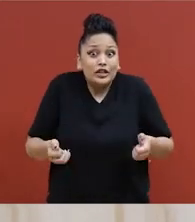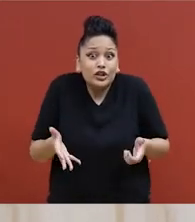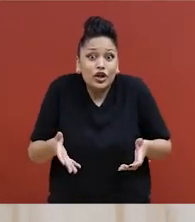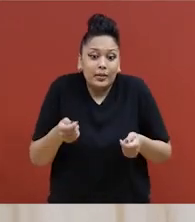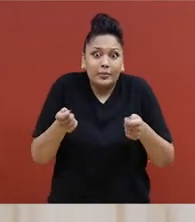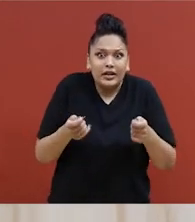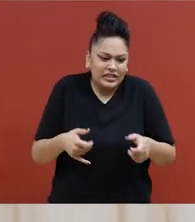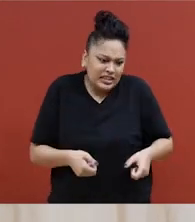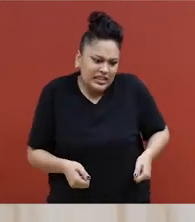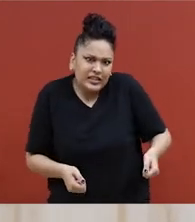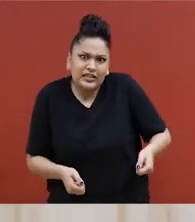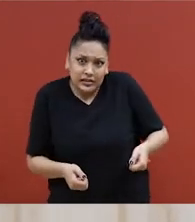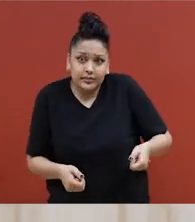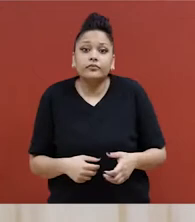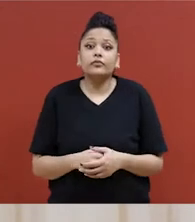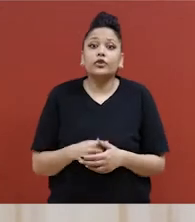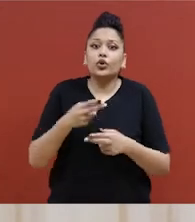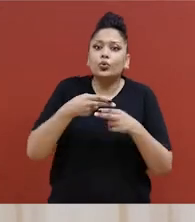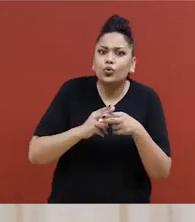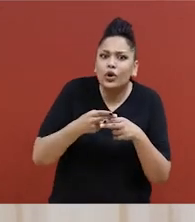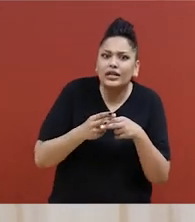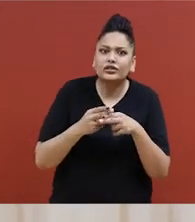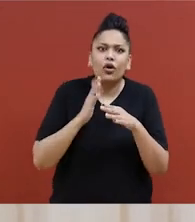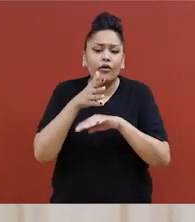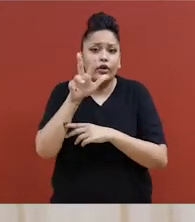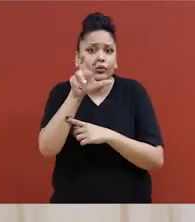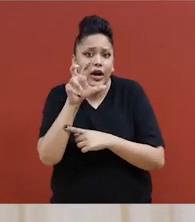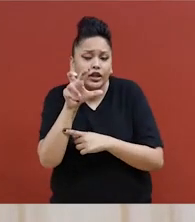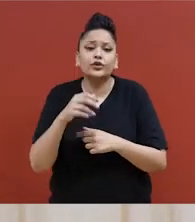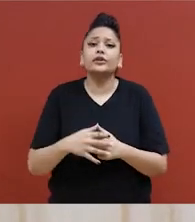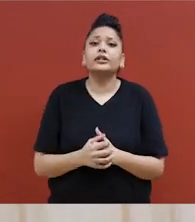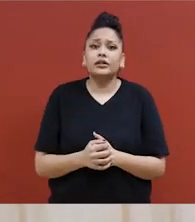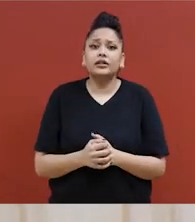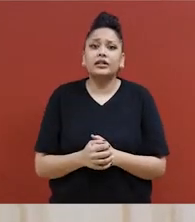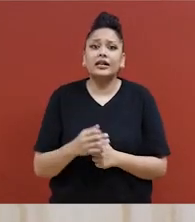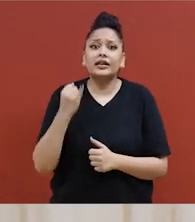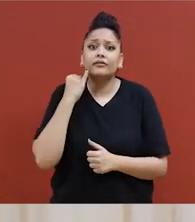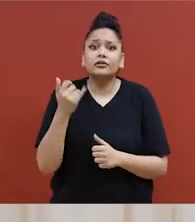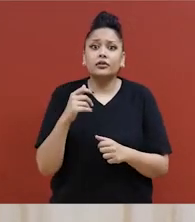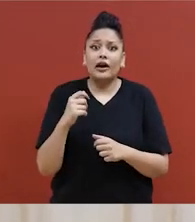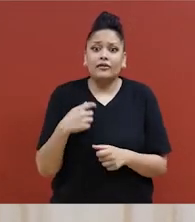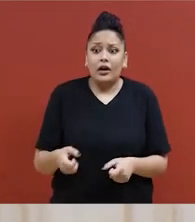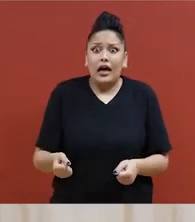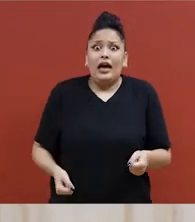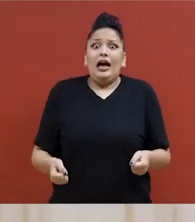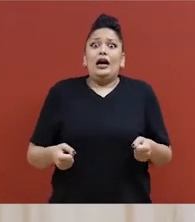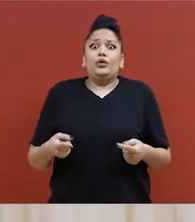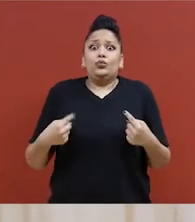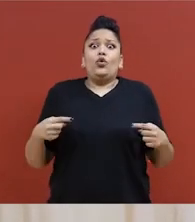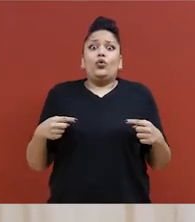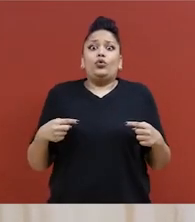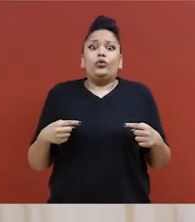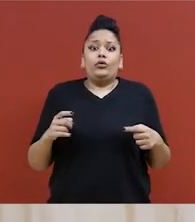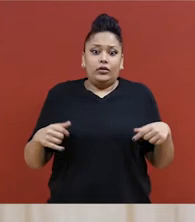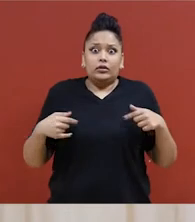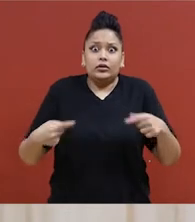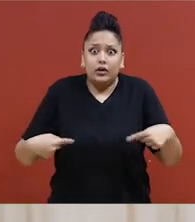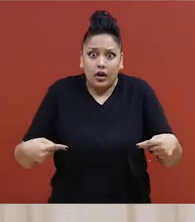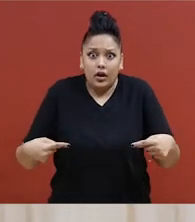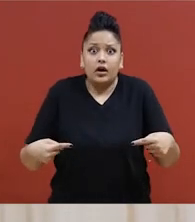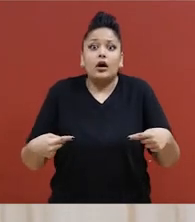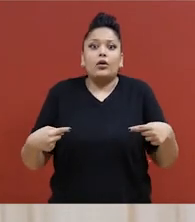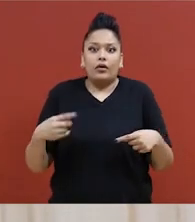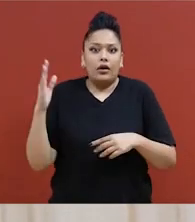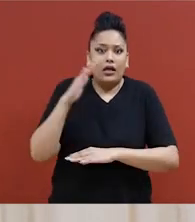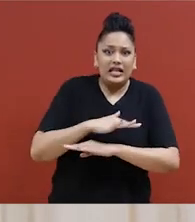S'il est électrique, eh bien, il pèse probablement plus de 300 livres. Et quand vous appuyez sur la marche arrière ou que vous conduisez en